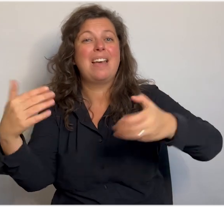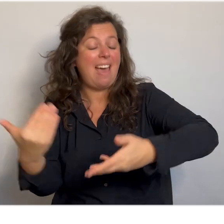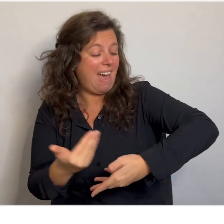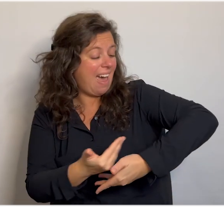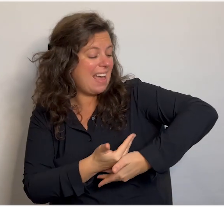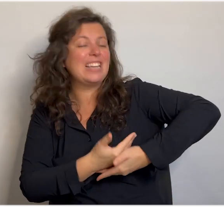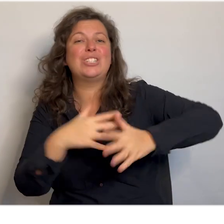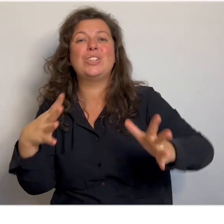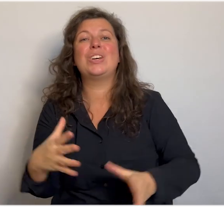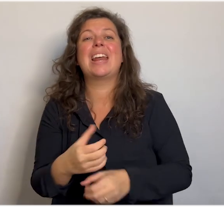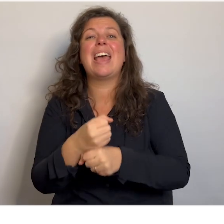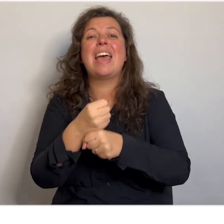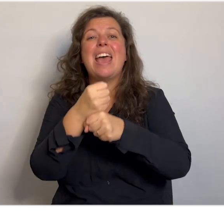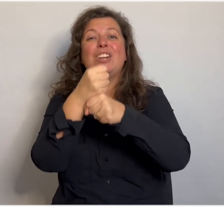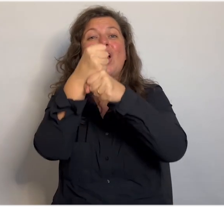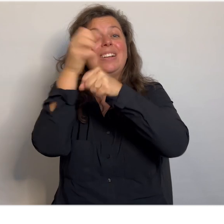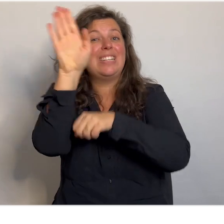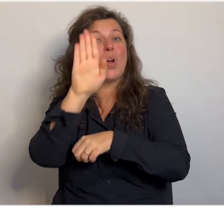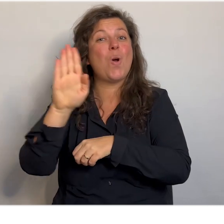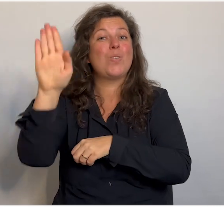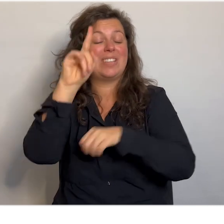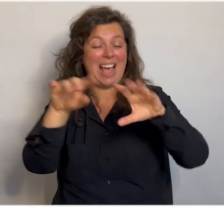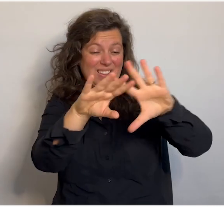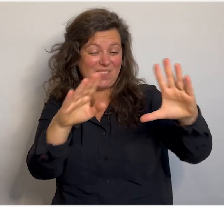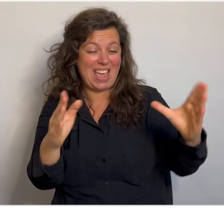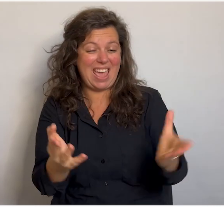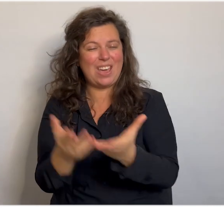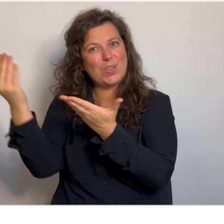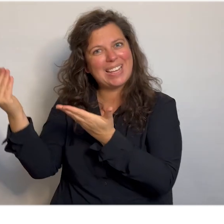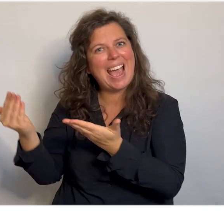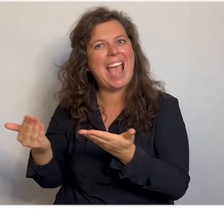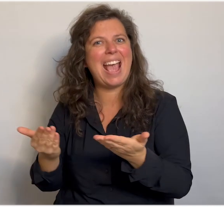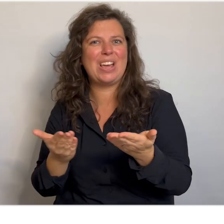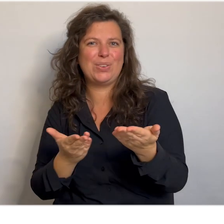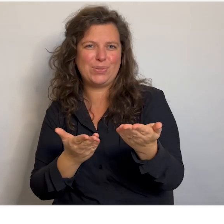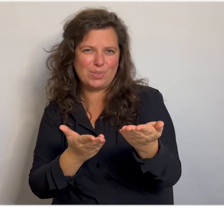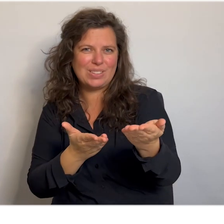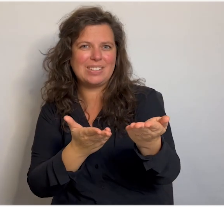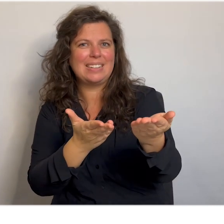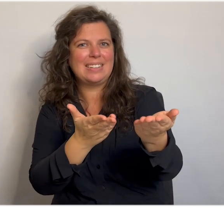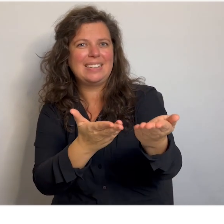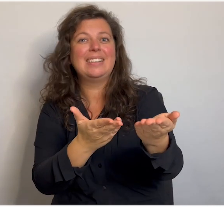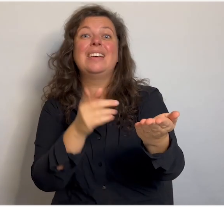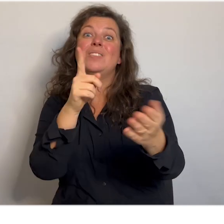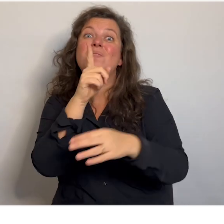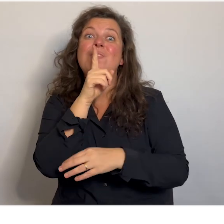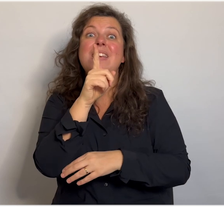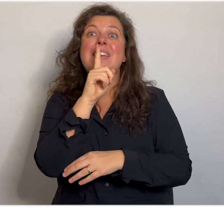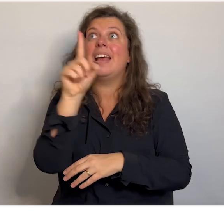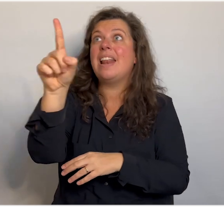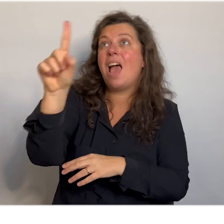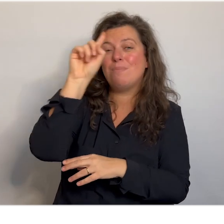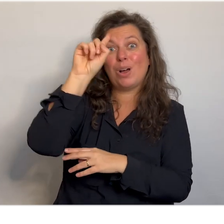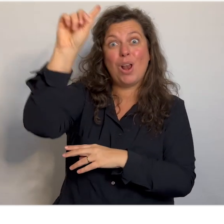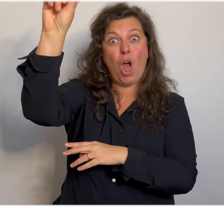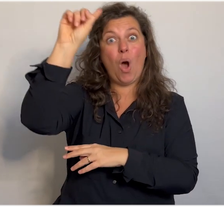Hij is de redder die God aan de wereld geeft, dat wie in hem